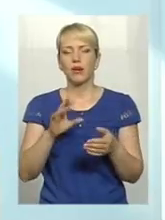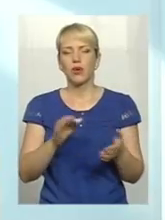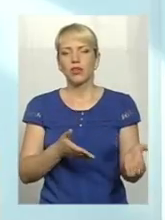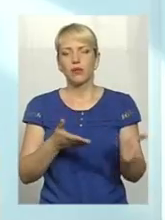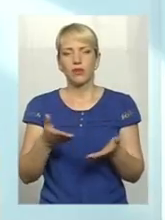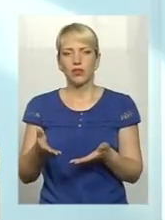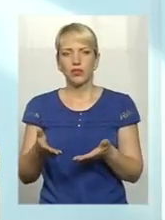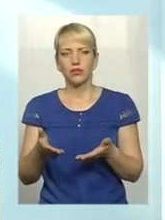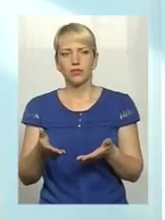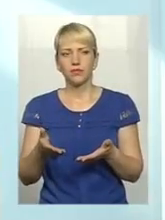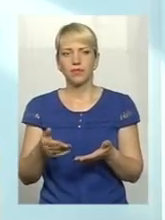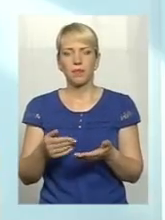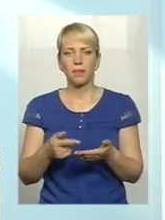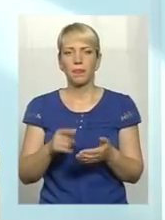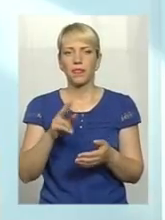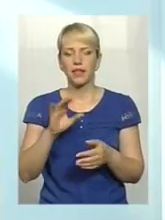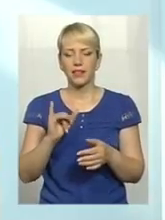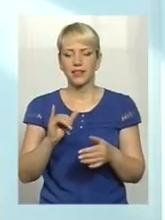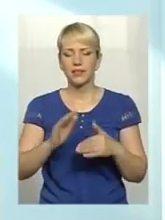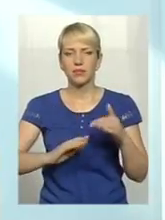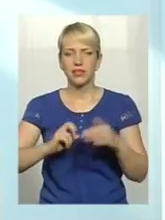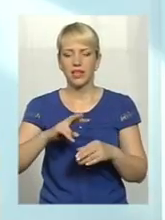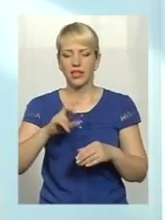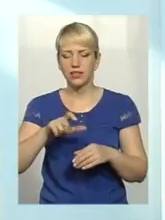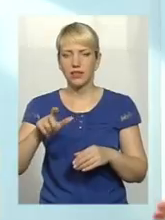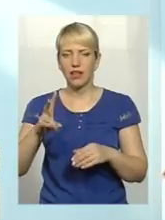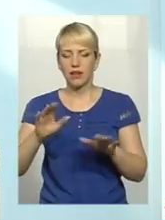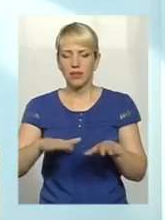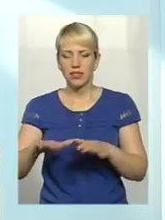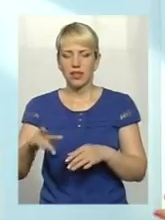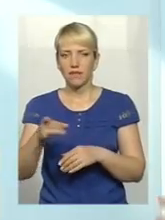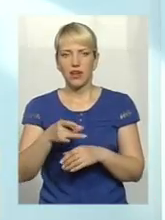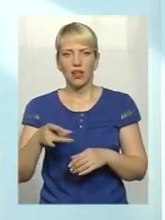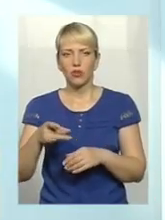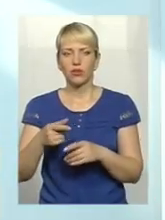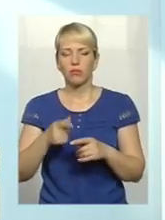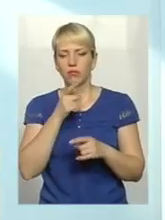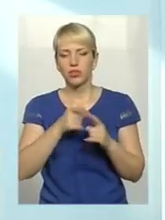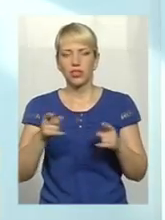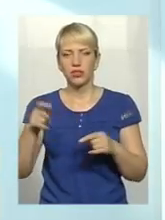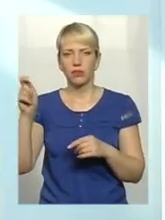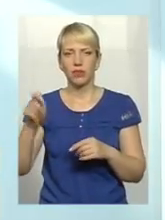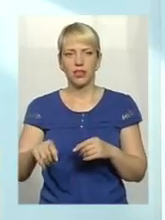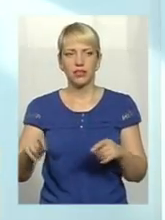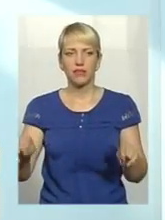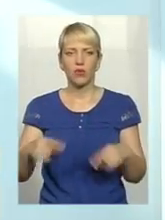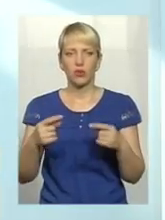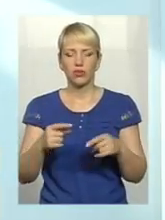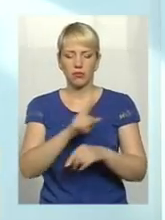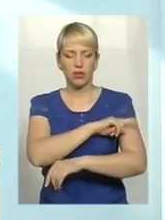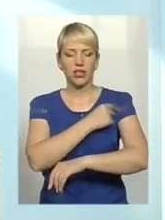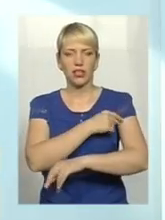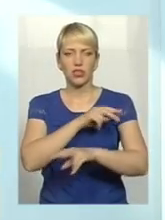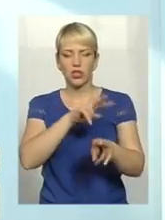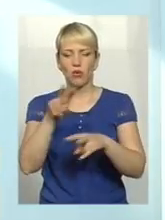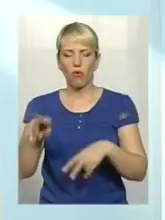спеціалістів на місцях, в районах, під час цих приїздів організовуються профілактичні огляди і